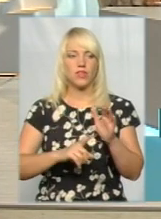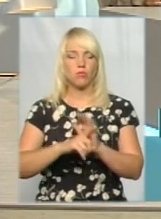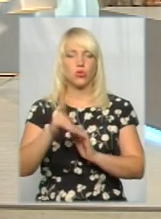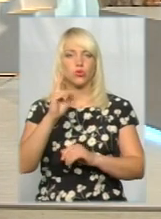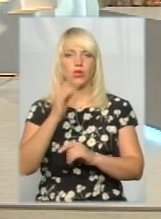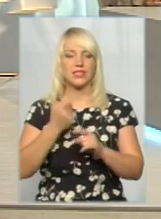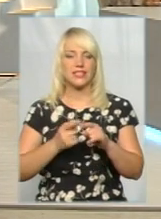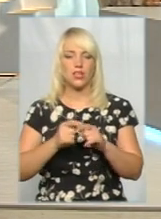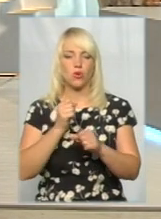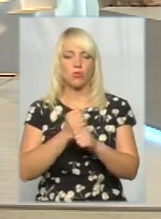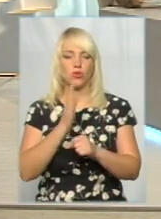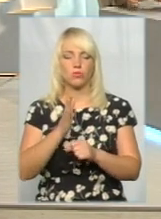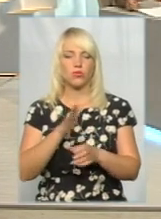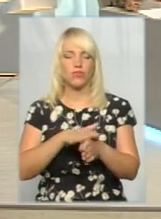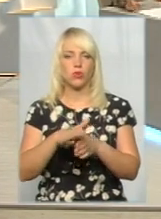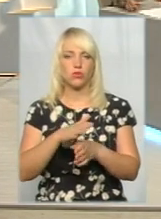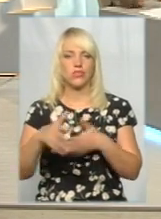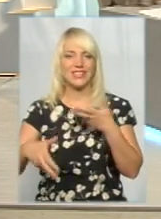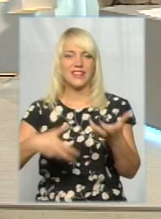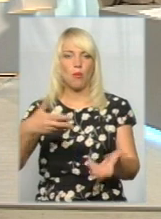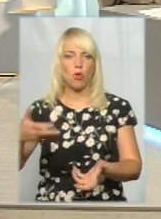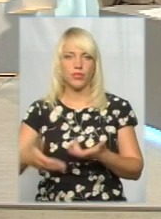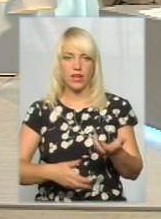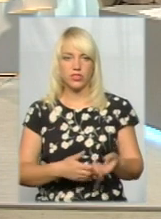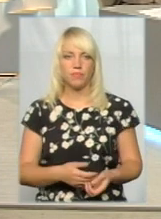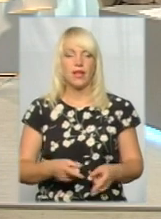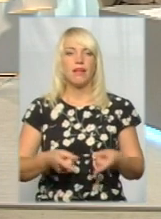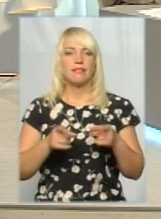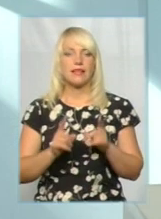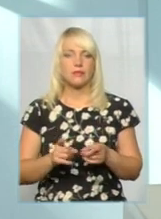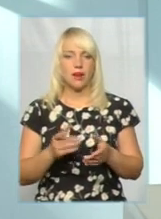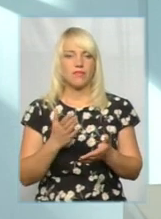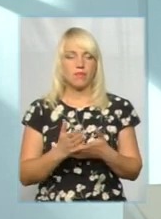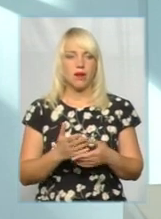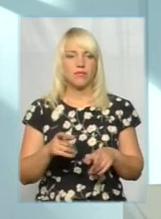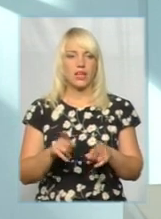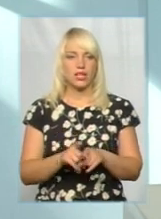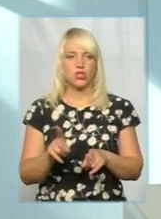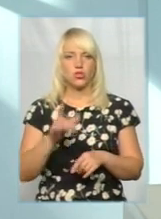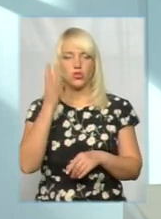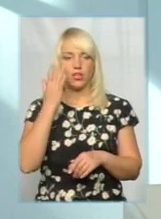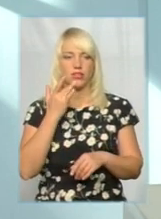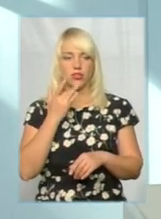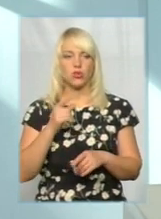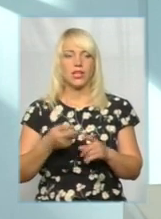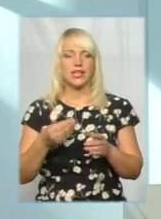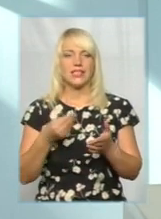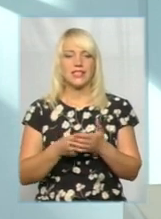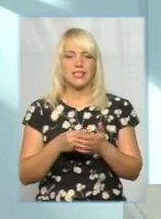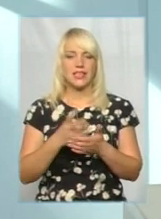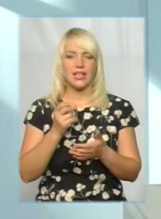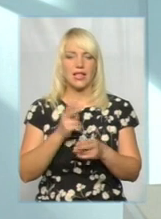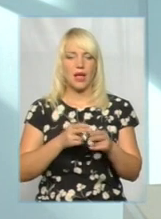буде виконувати демонтаж? Ну, насправді, маємо таку тенденцію, що улітку завжди ціни на металобрухт